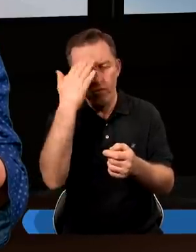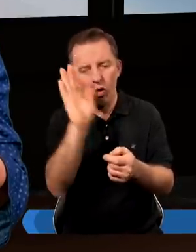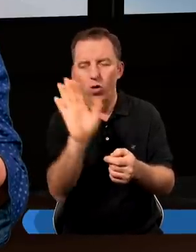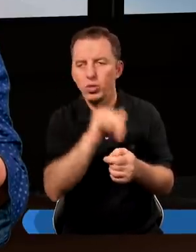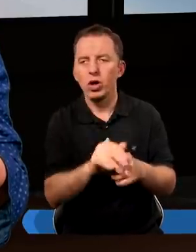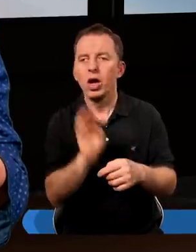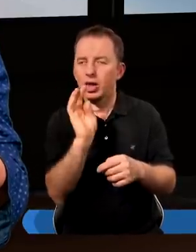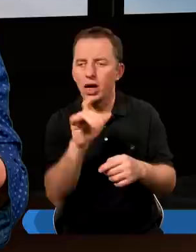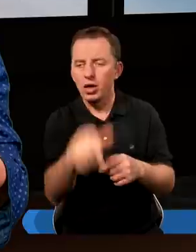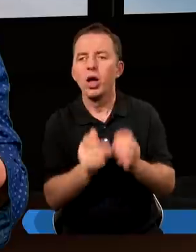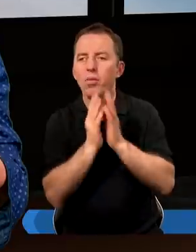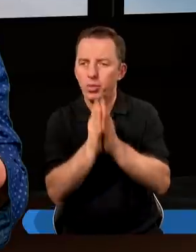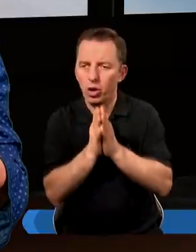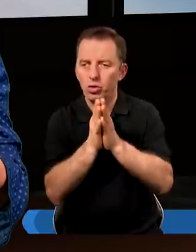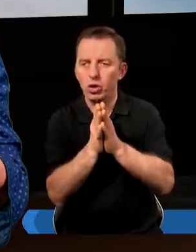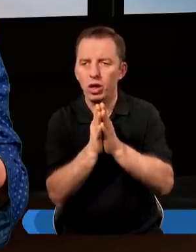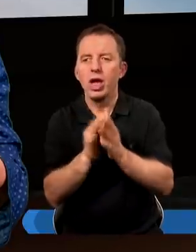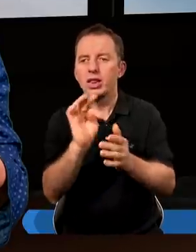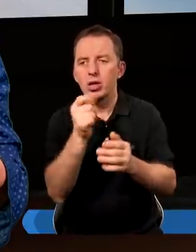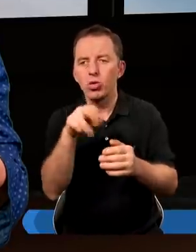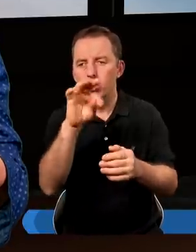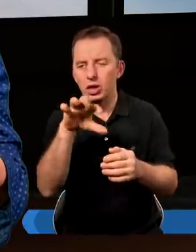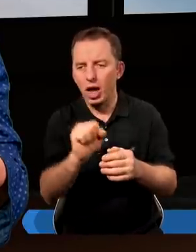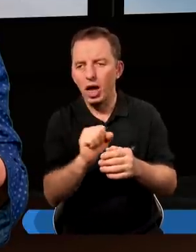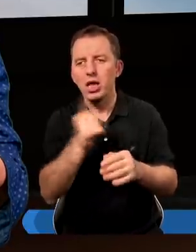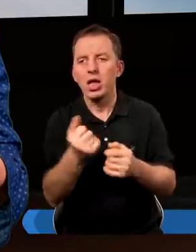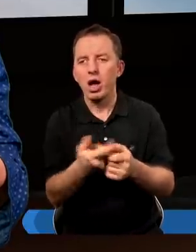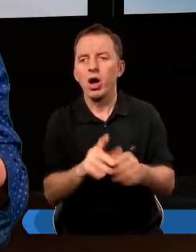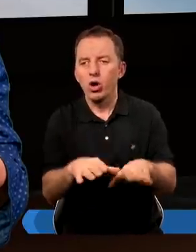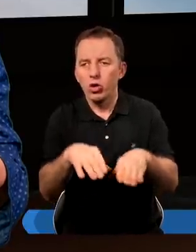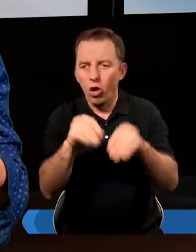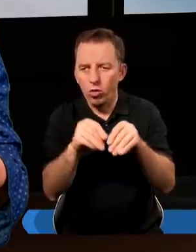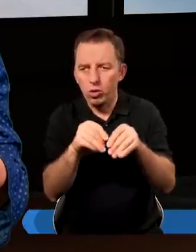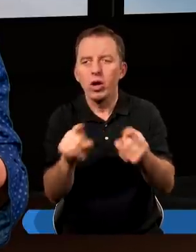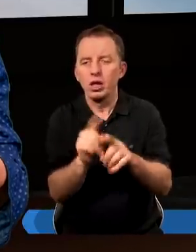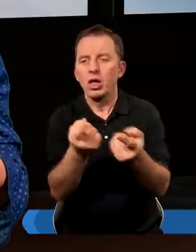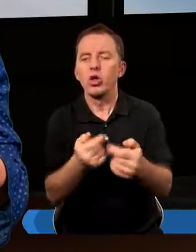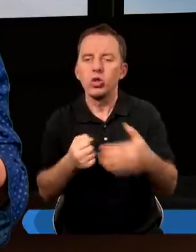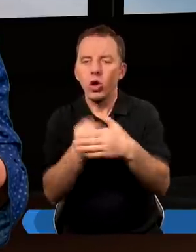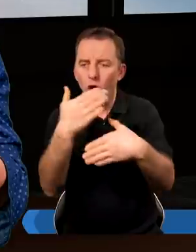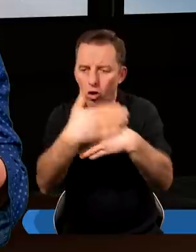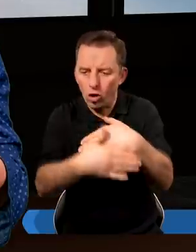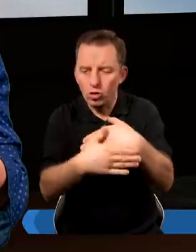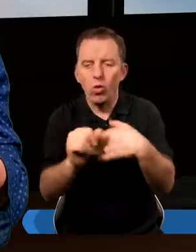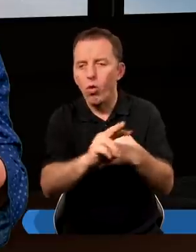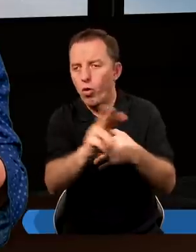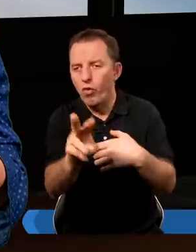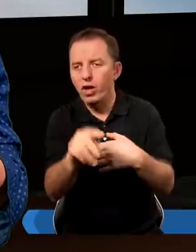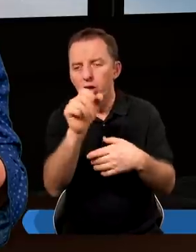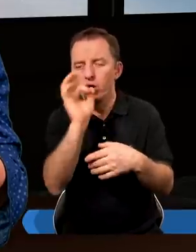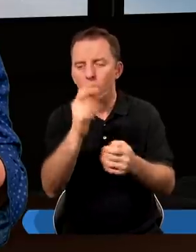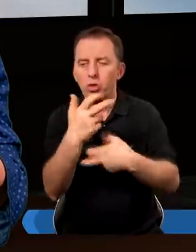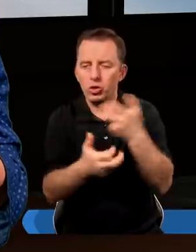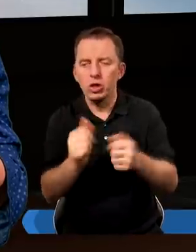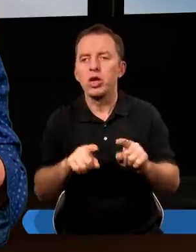Bożą. Tak, iż uprosiliśmy Tytusa, aby jak rozpoczął, tak i też dokończył i u was tej